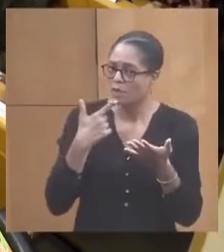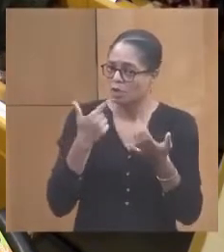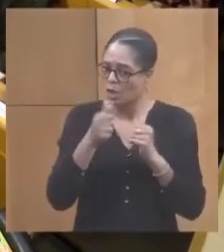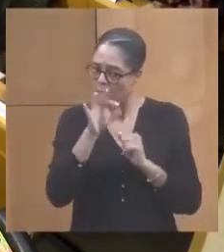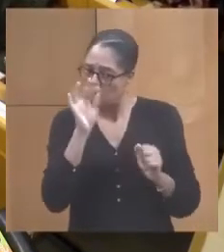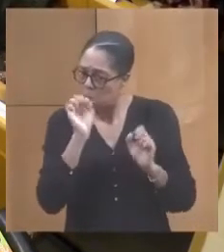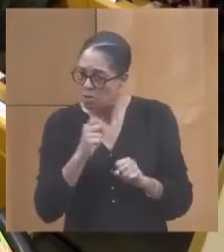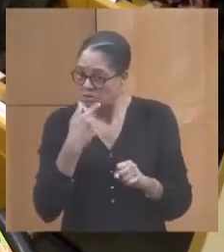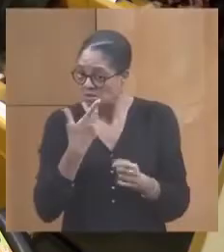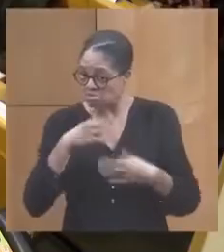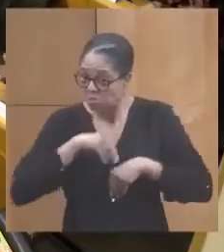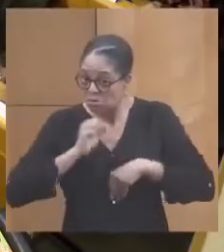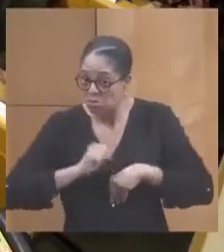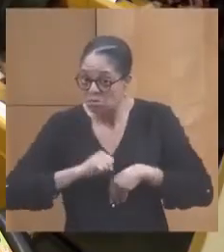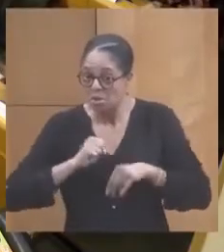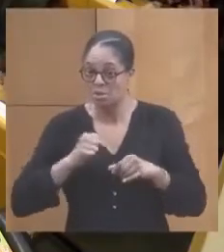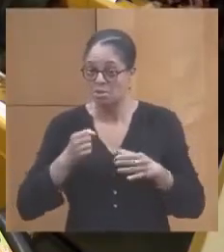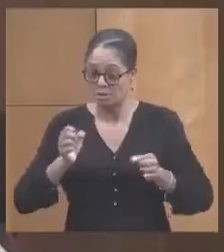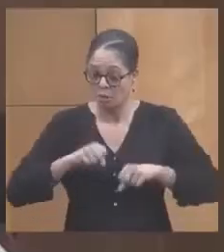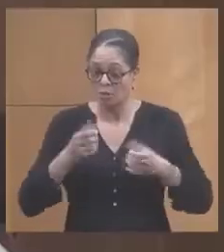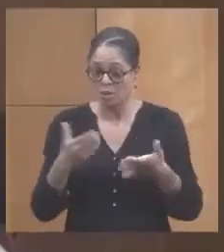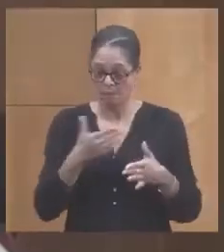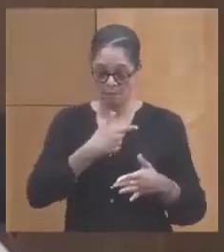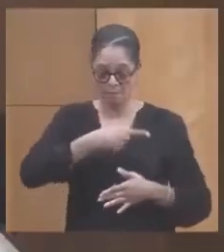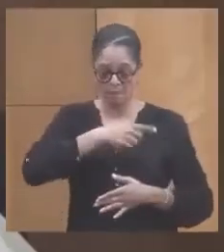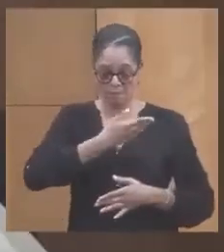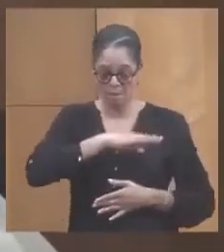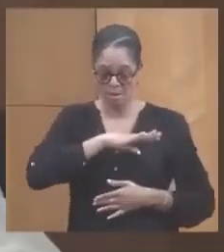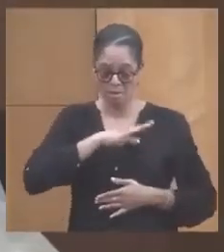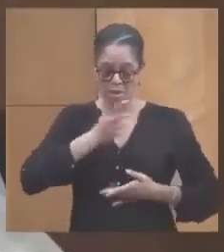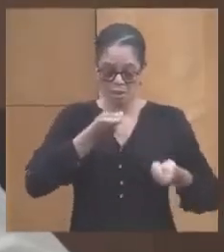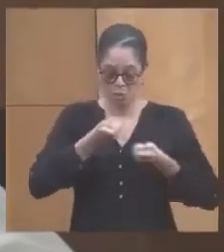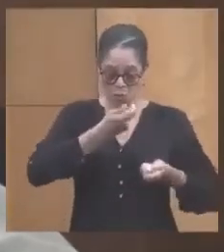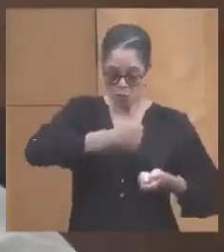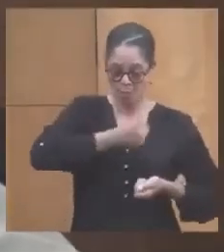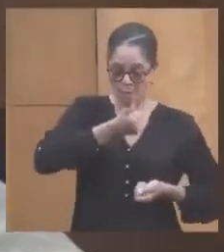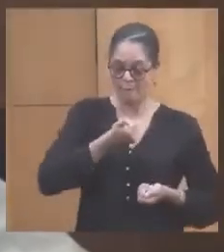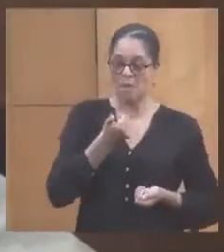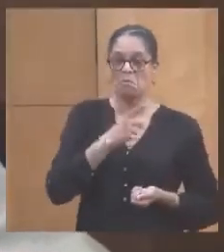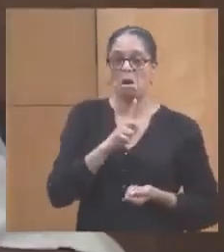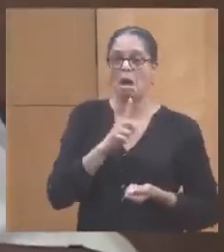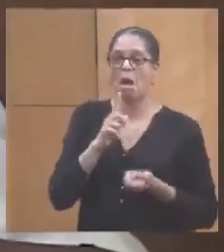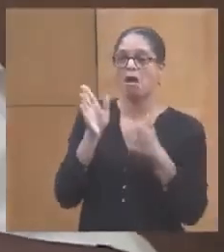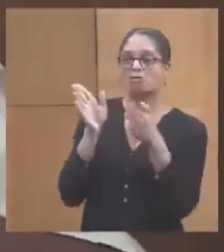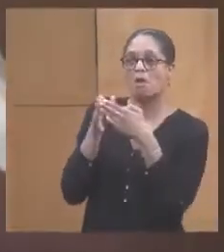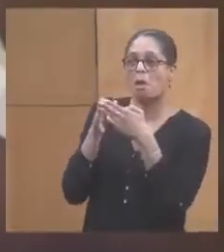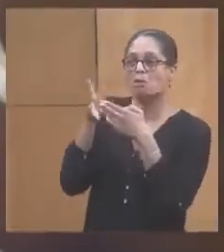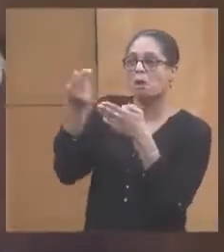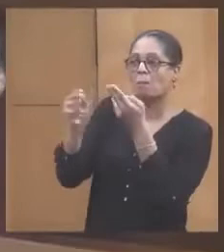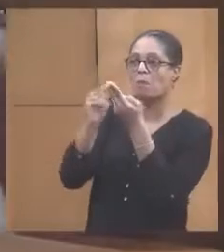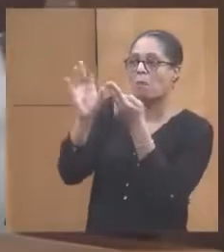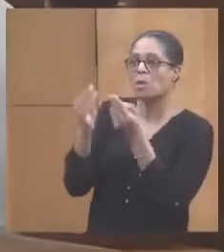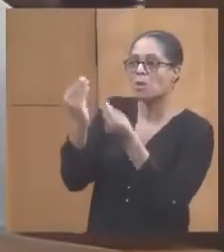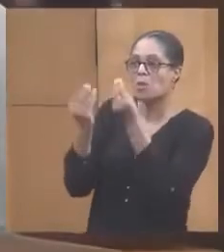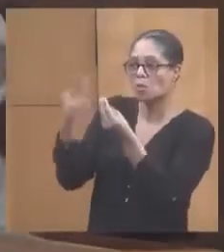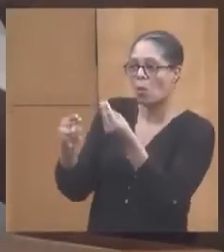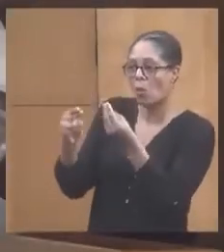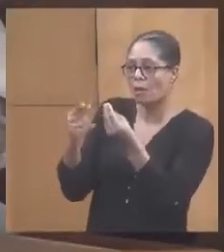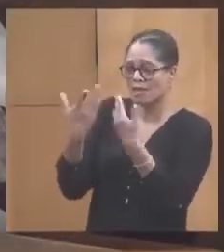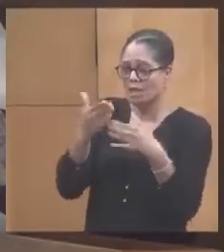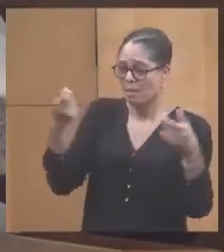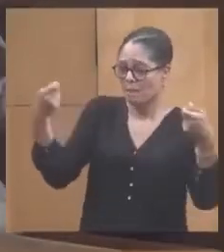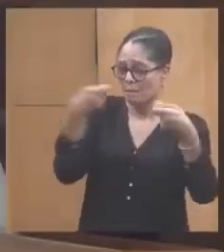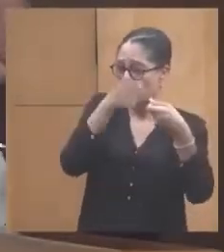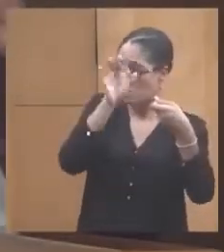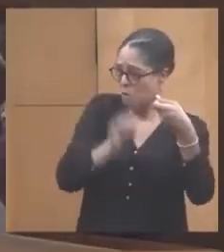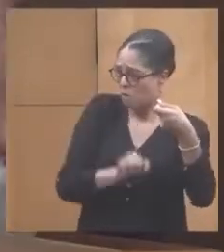'est presque acquis, puisque la gestion, c'est nous-mêmes. Ne faisons pas comme si nous voyons à dire ou que nous disons oui ou non. Est-ce que nous sommes éligibles au